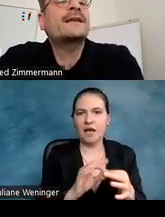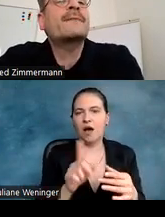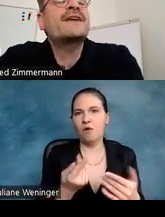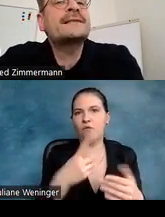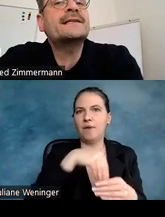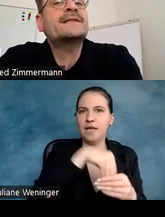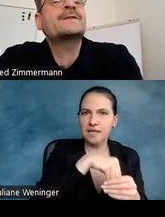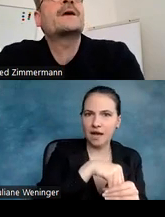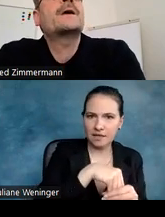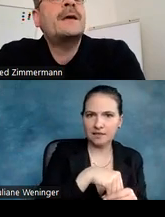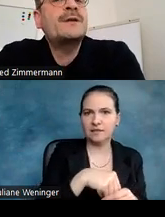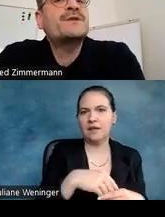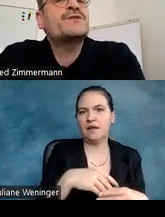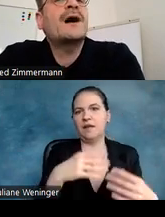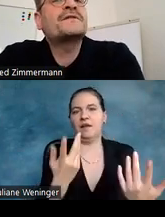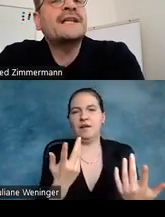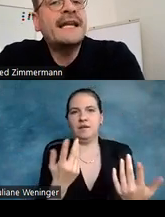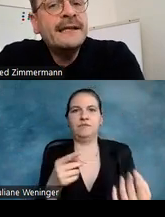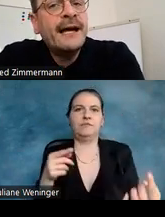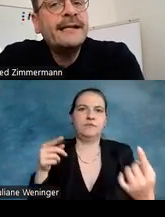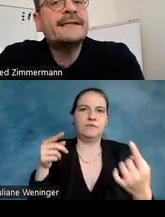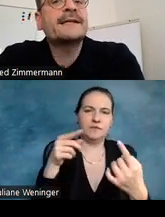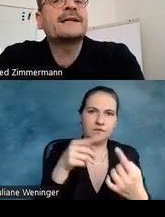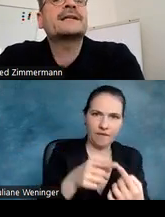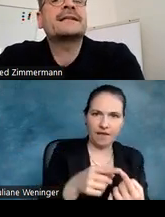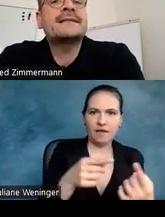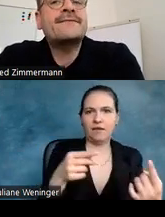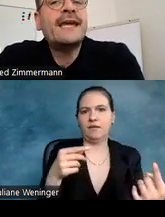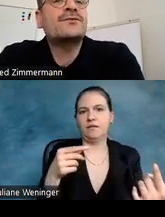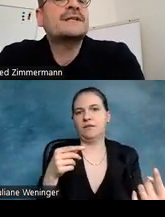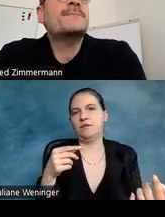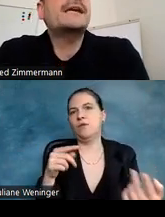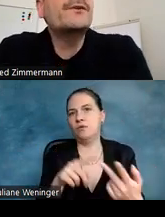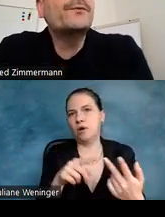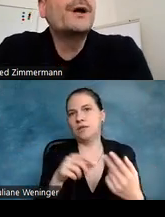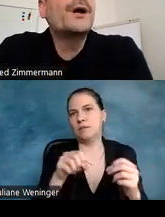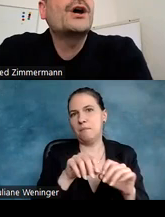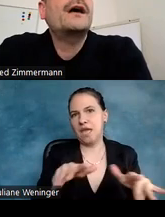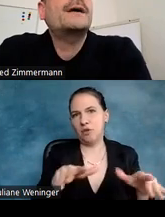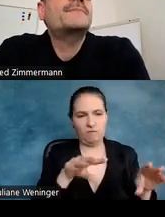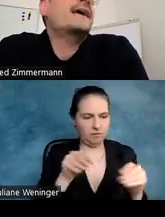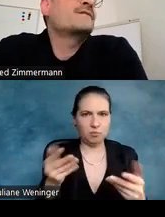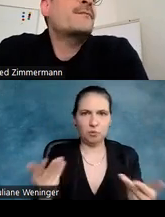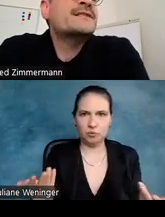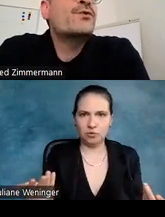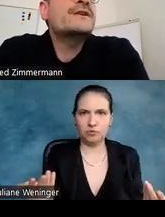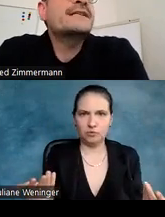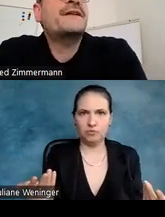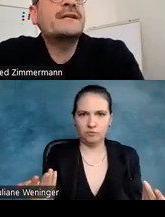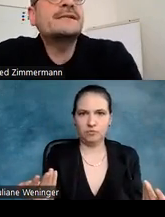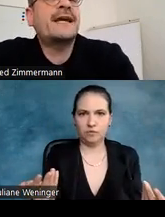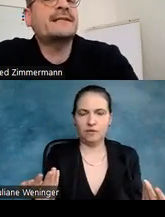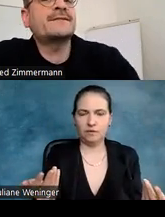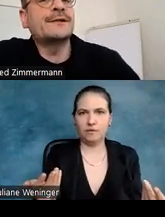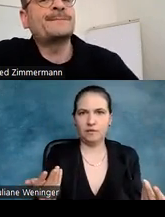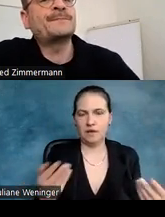werden, im Wesentlichen mit Bezug auf den Inhalt, dem Zweck und das Medium der Informationen, die